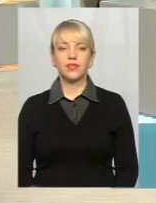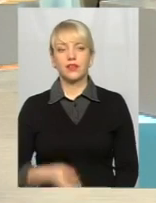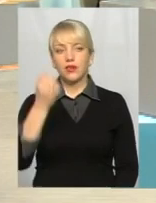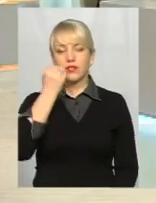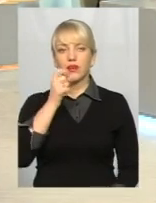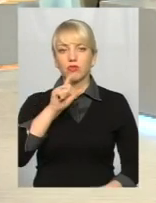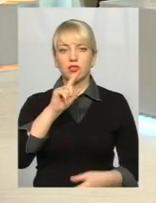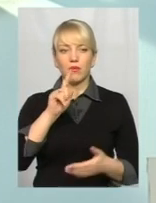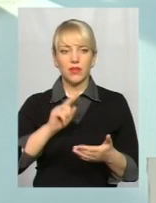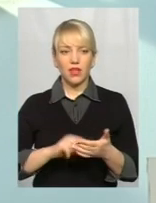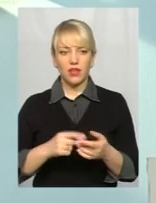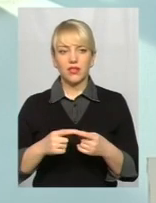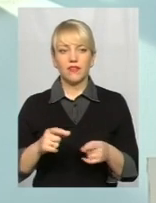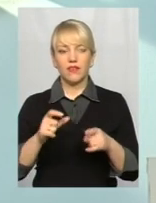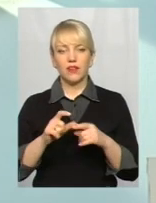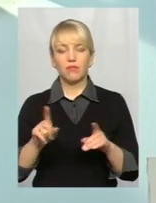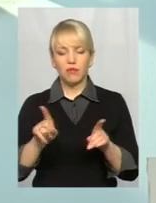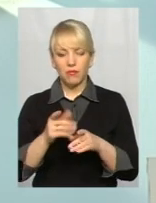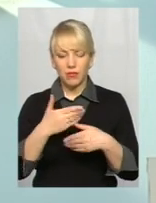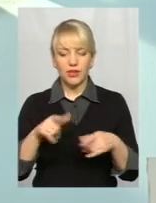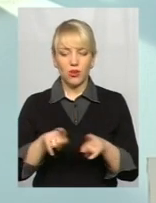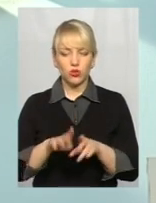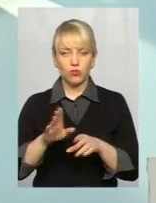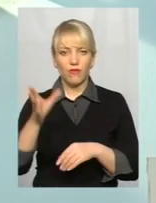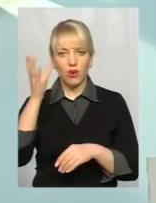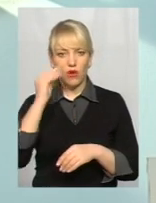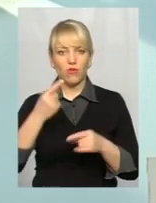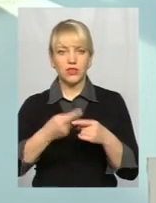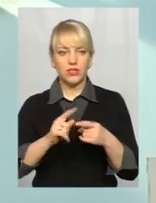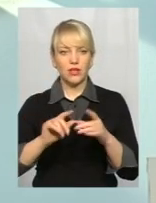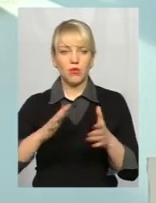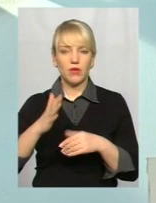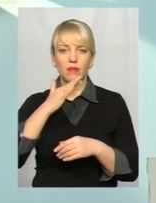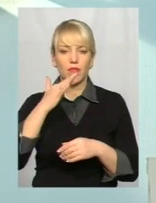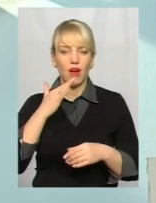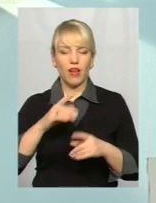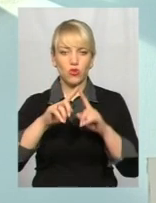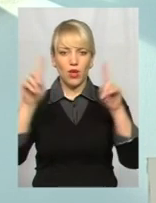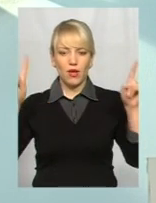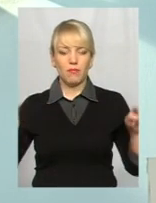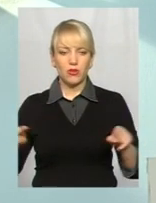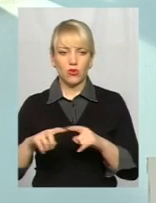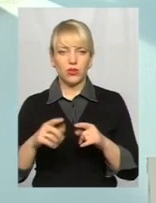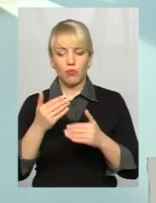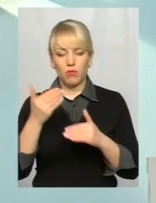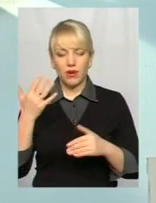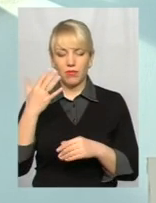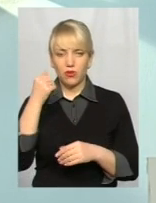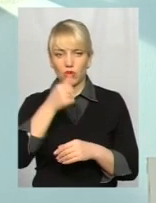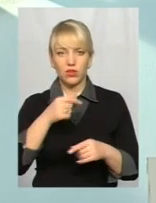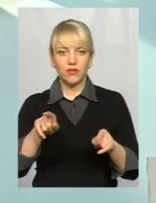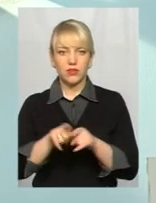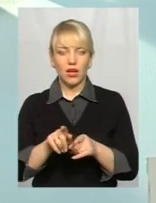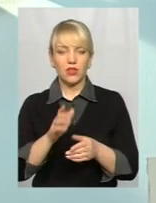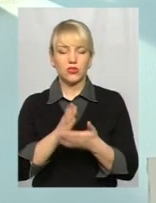за запитання. Відповідно, ми теж будемо враховувати ці моменти, тому що багато бікбордів, попередніх 5-10 років, дійсно розташовувалися так, що